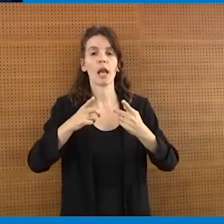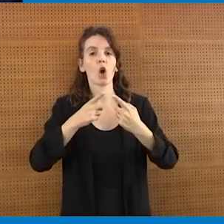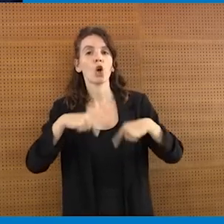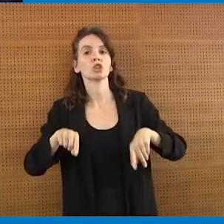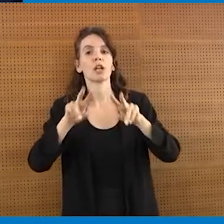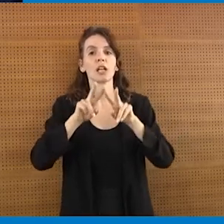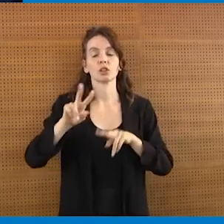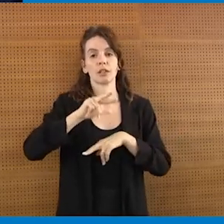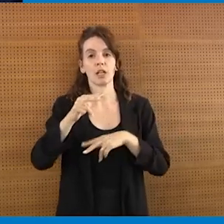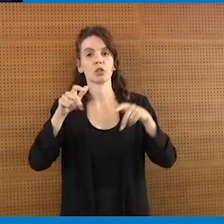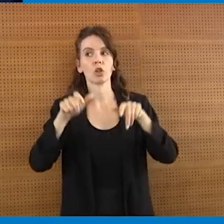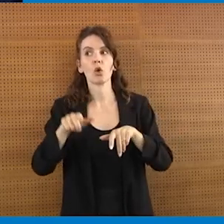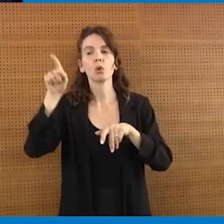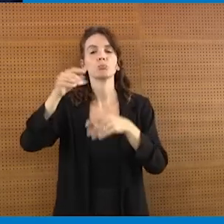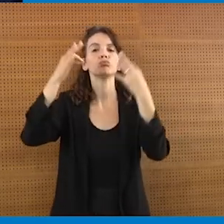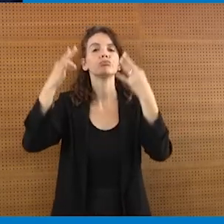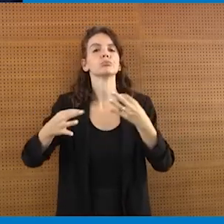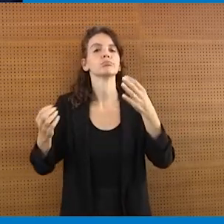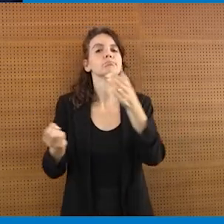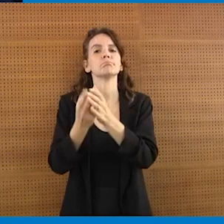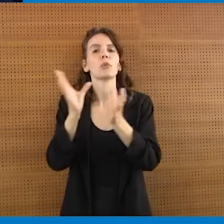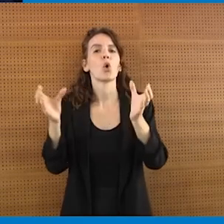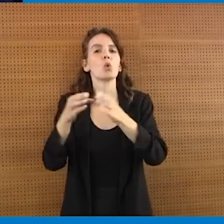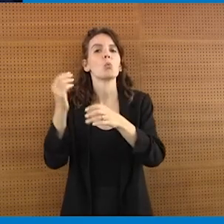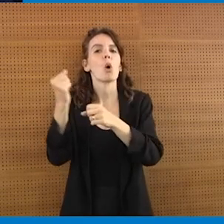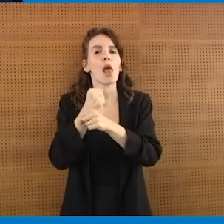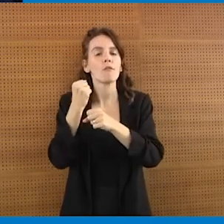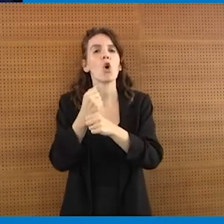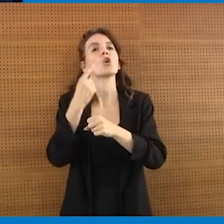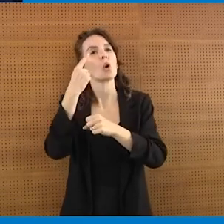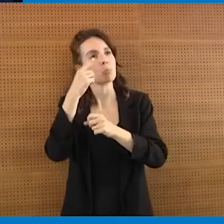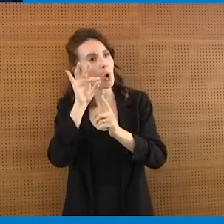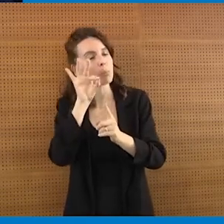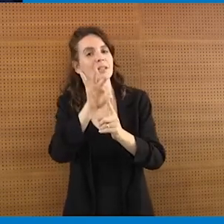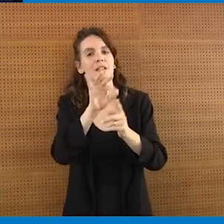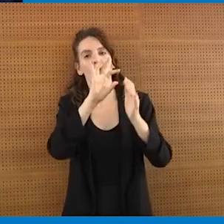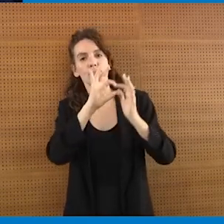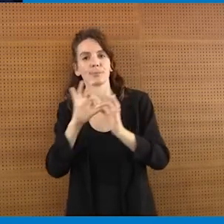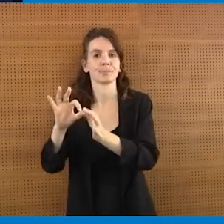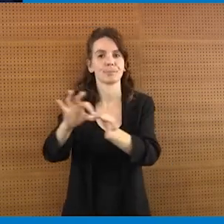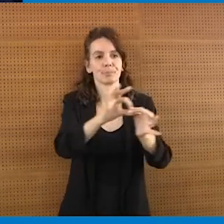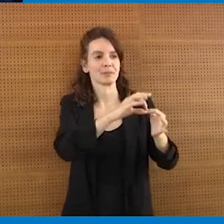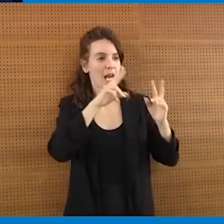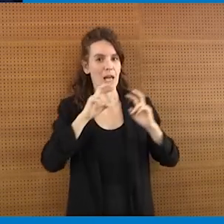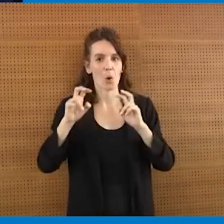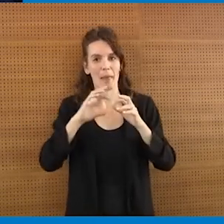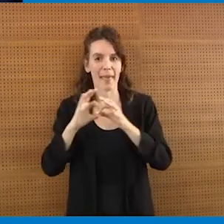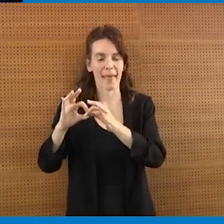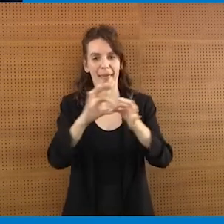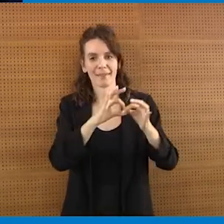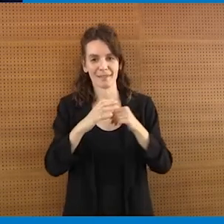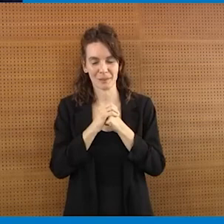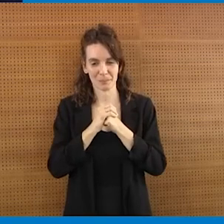lavoro appunto per armonizzare questi argomenti e speriamo che quello porti frutti buoni.